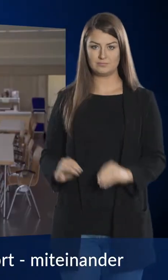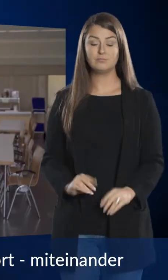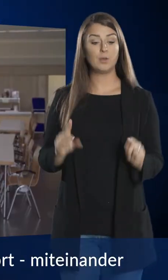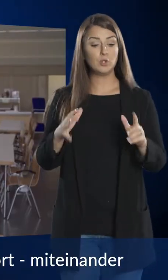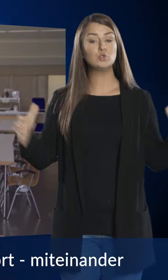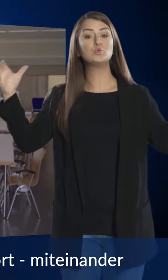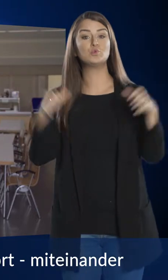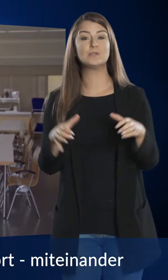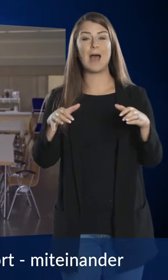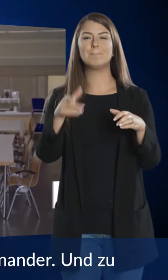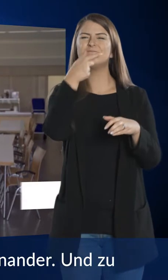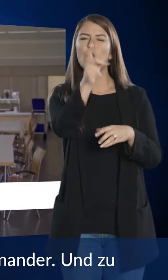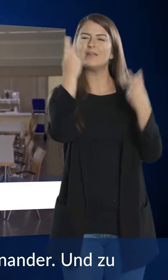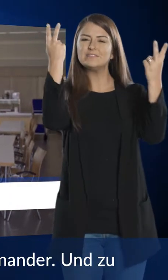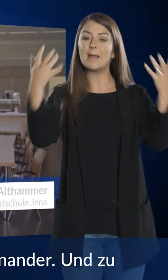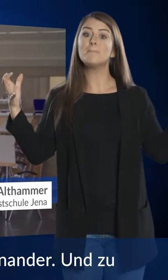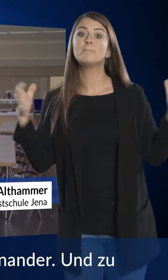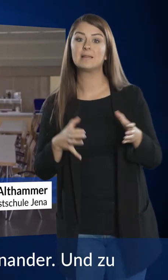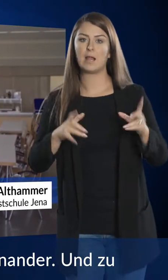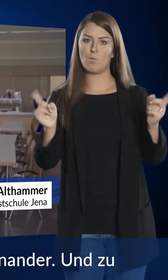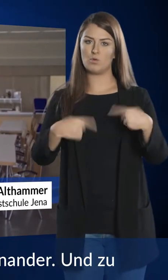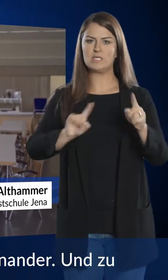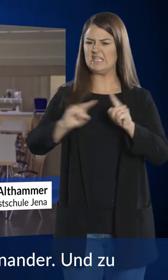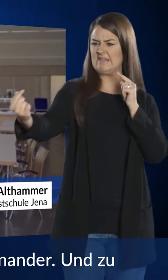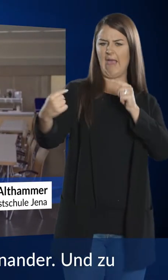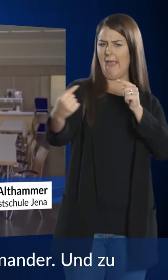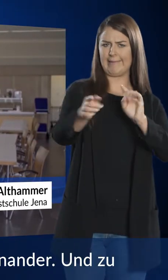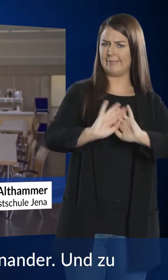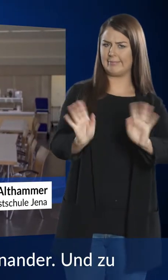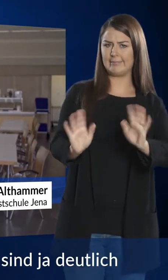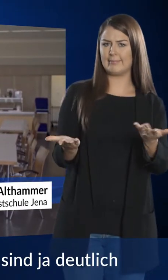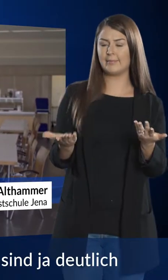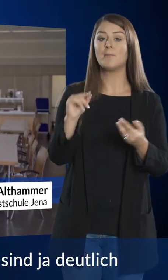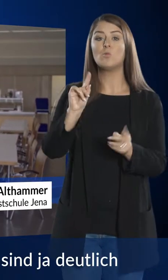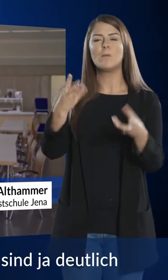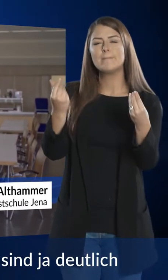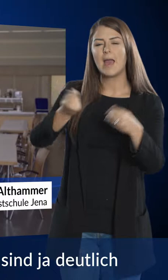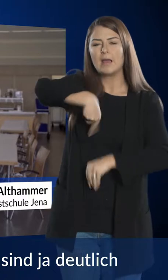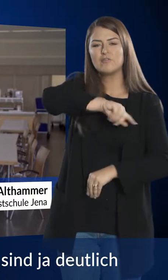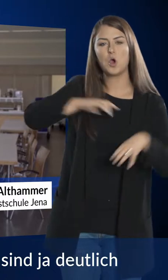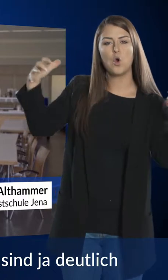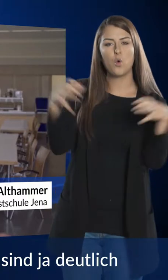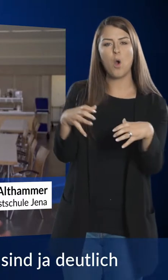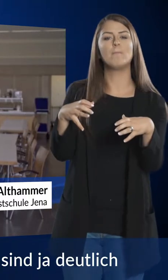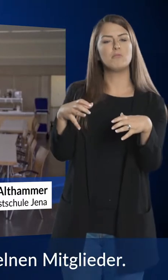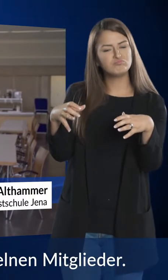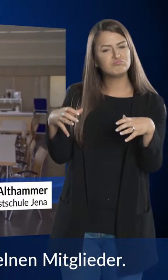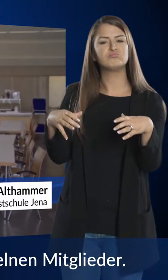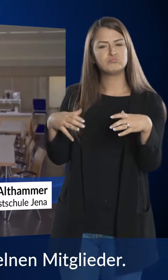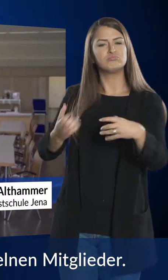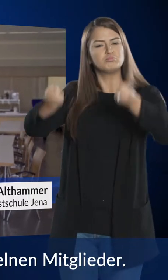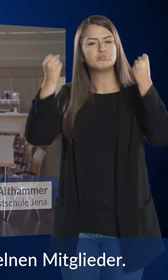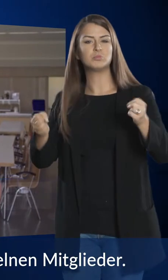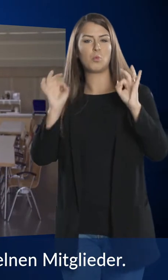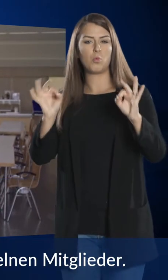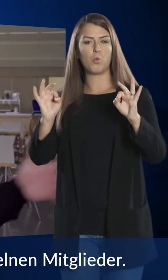Miteinander, das große Stichwort Miteinander, Musik zu machen, nicht gegeneinander und zu merken, Mensch, wir als Gruppe sind ja deutlich mehr